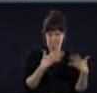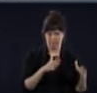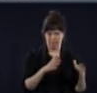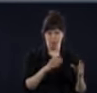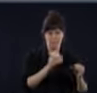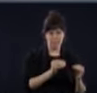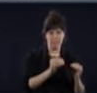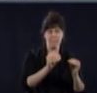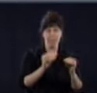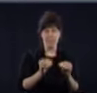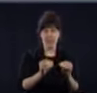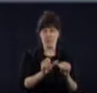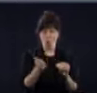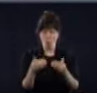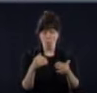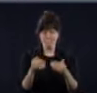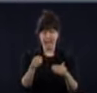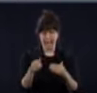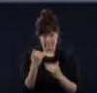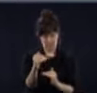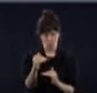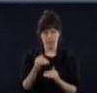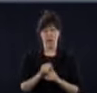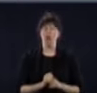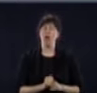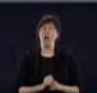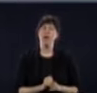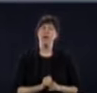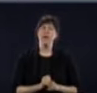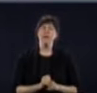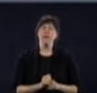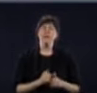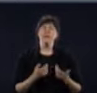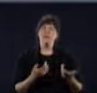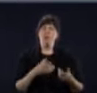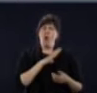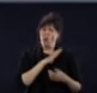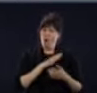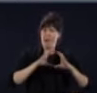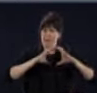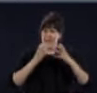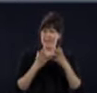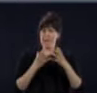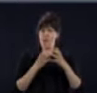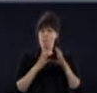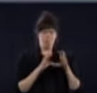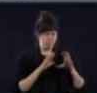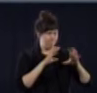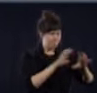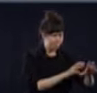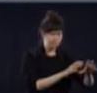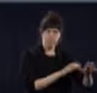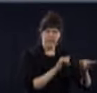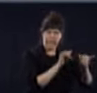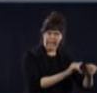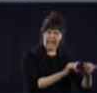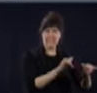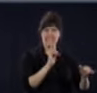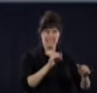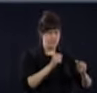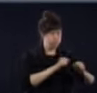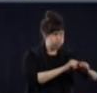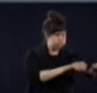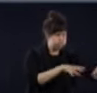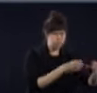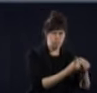toujours dans le sens d'avoir des équipes dédiées, des zones froides, des zones chaudes, de l'équipement de protection suffisant. Donc ça, ça